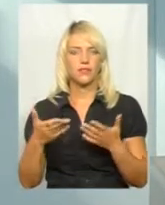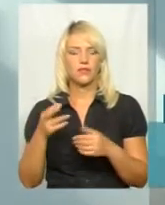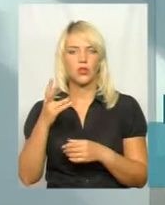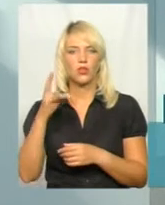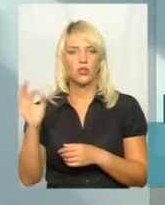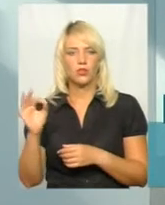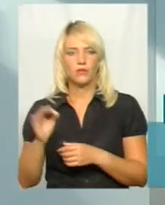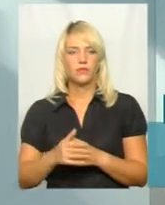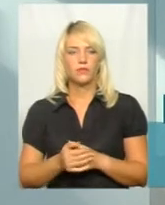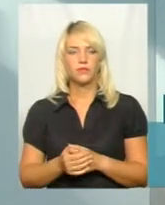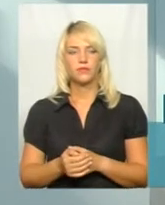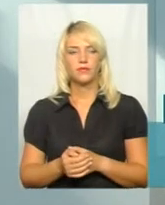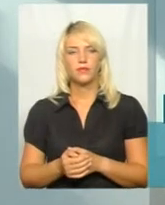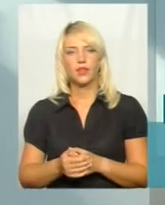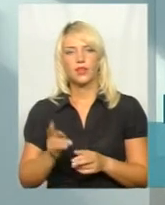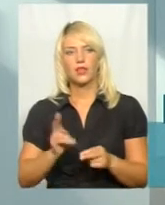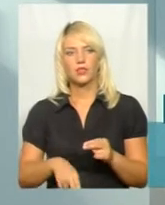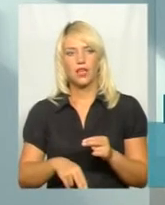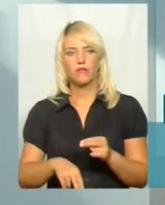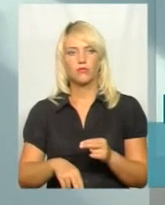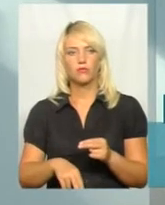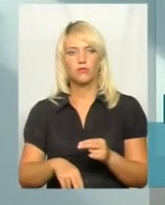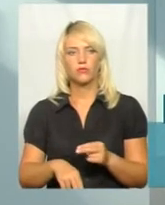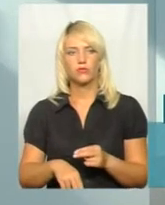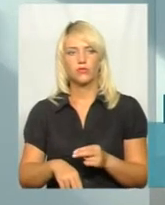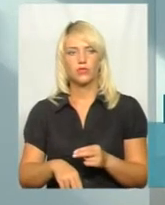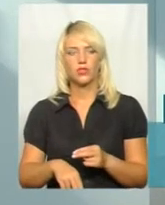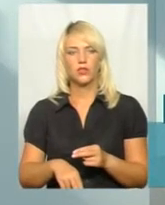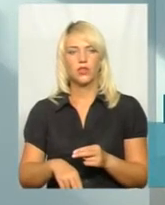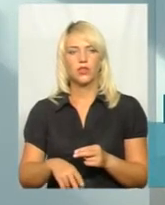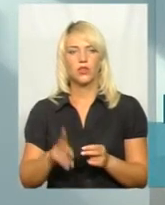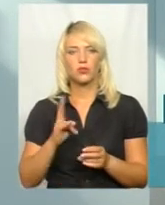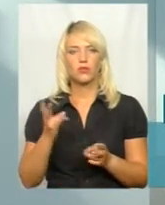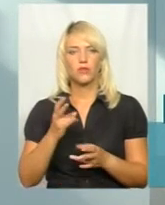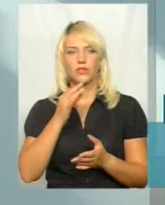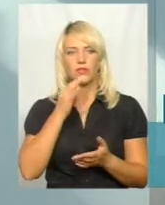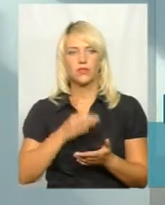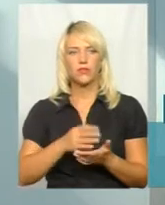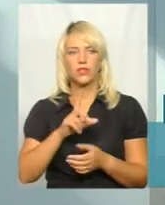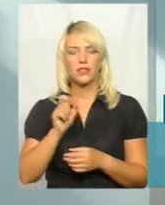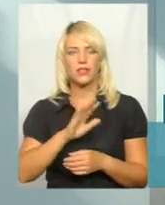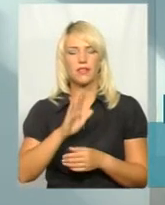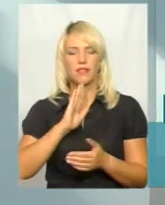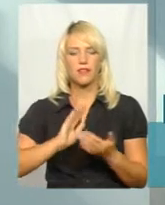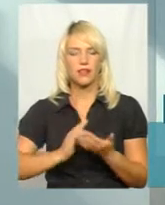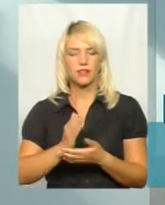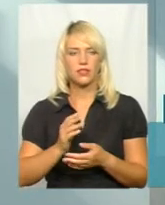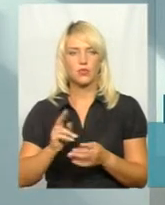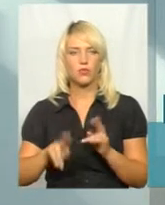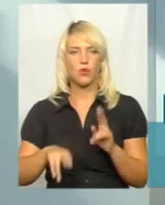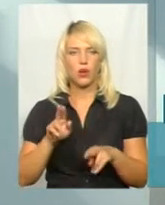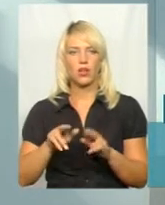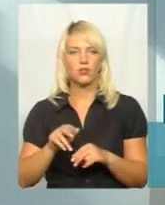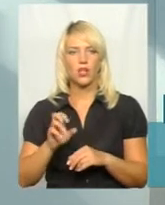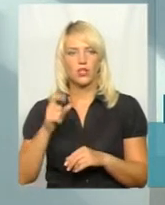в кінцевому случаю хто має відповідати за неякісну покраску, а то,